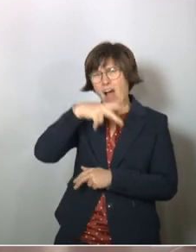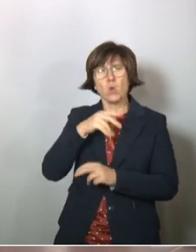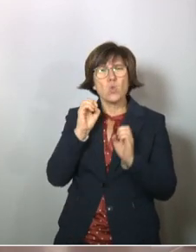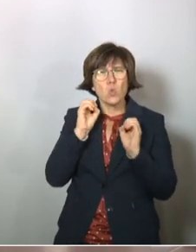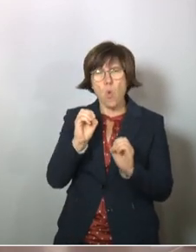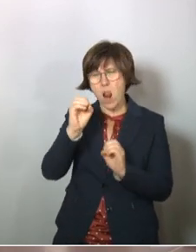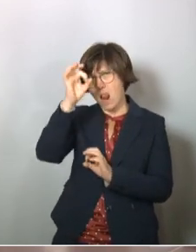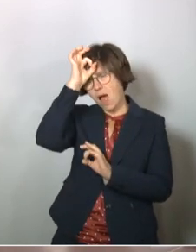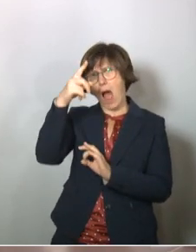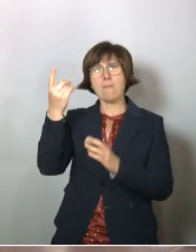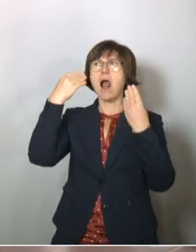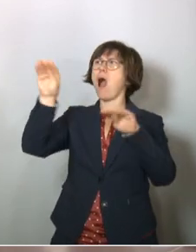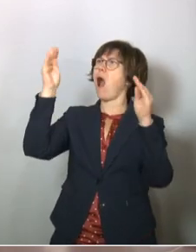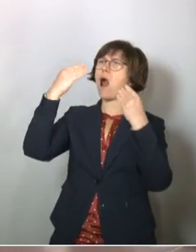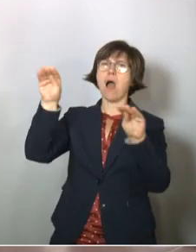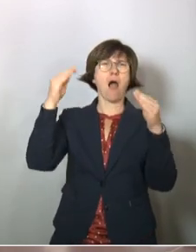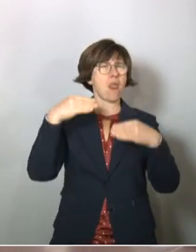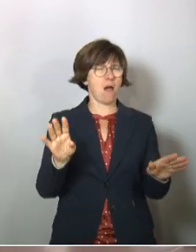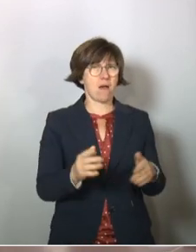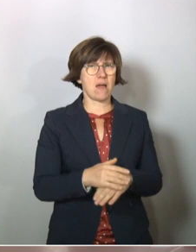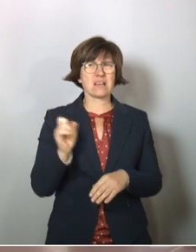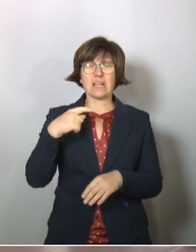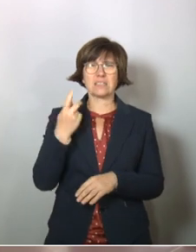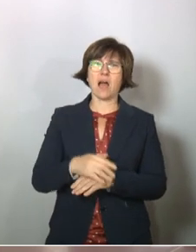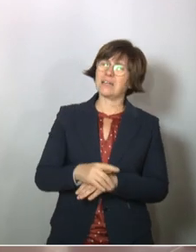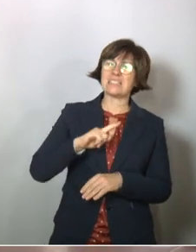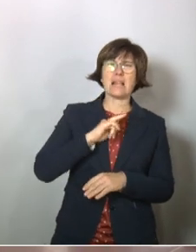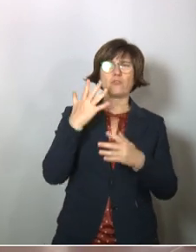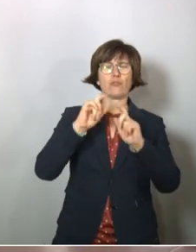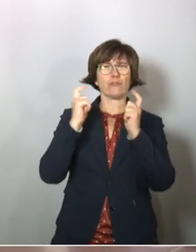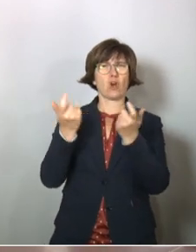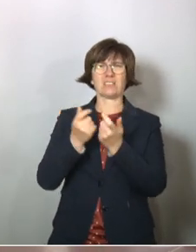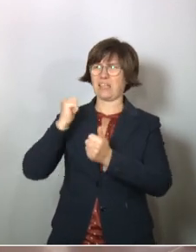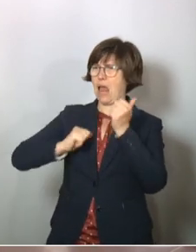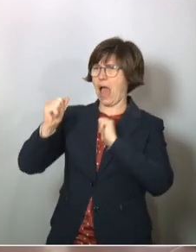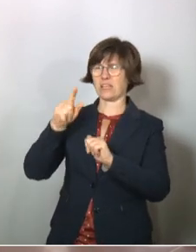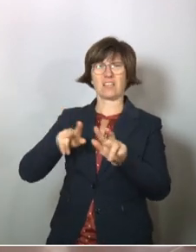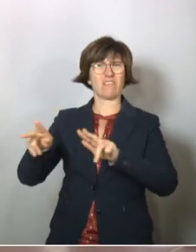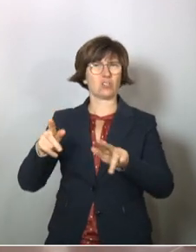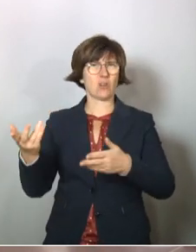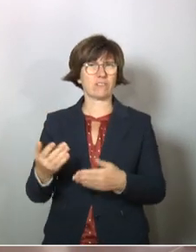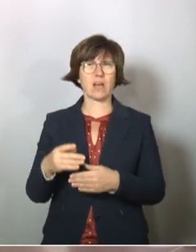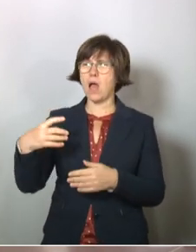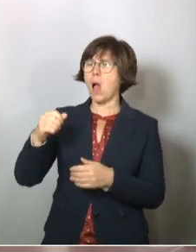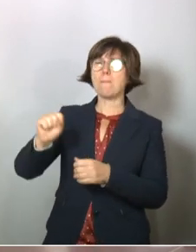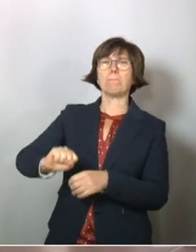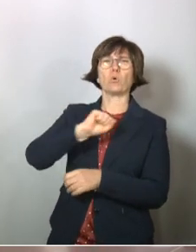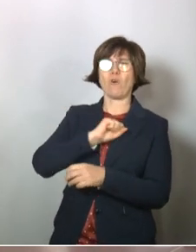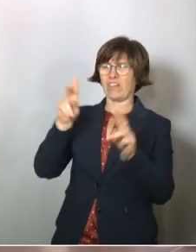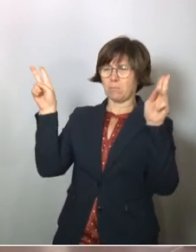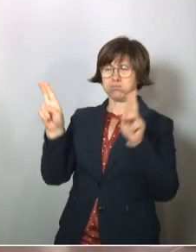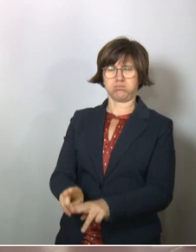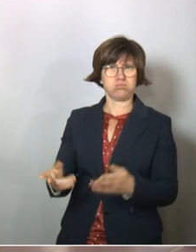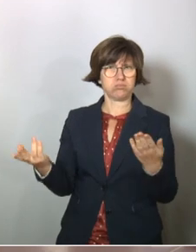Ahnung. Aber verkündet es. Er hätte ja sagen können, ich habe fünf Konzerne, die leiden darunter wirtschaftlich, deren Profit geht zurück.